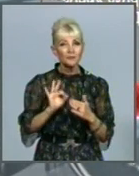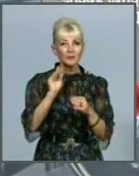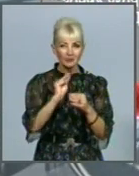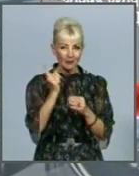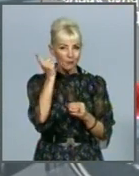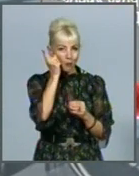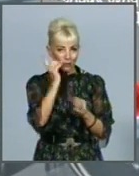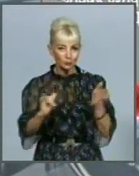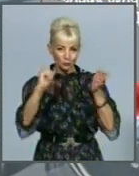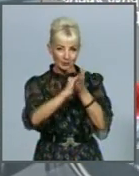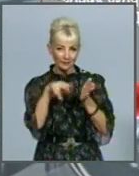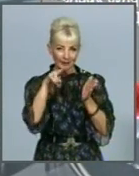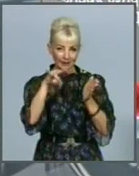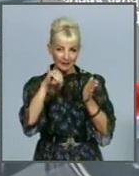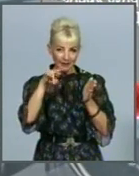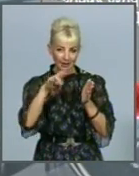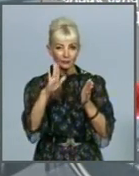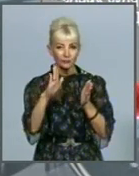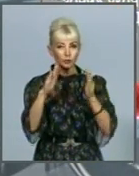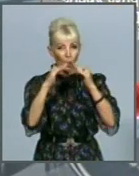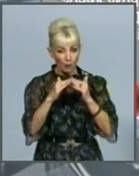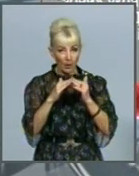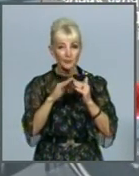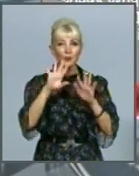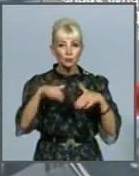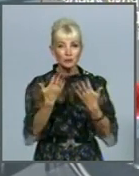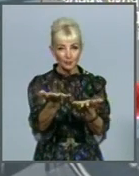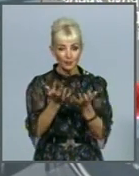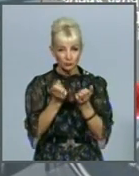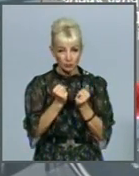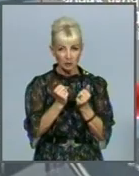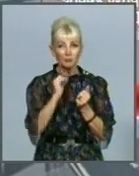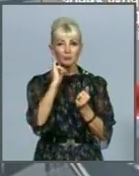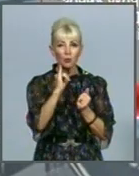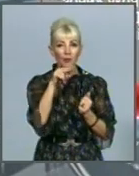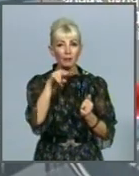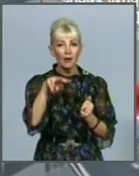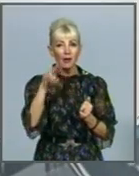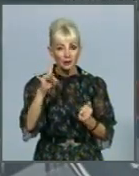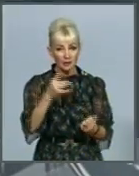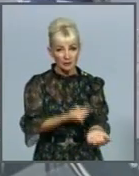вдома. Дострокове припинення самоізоляції можливе після отримання негативного ПЛР-тесту.